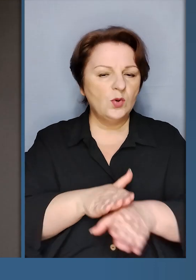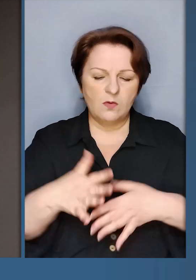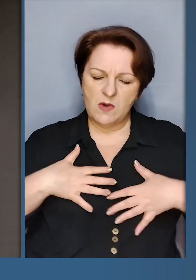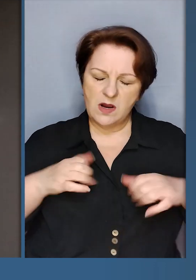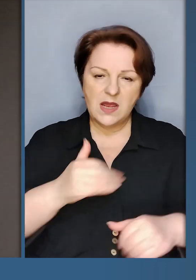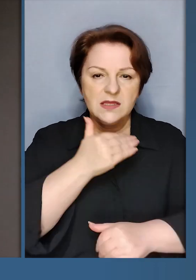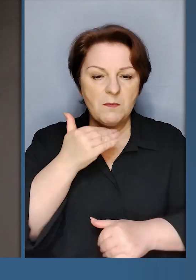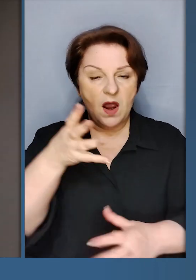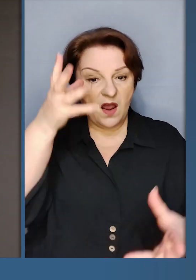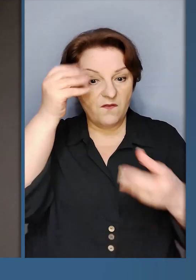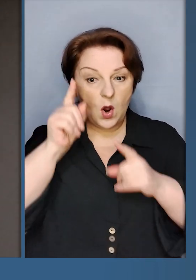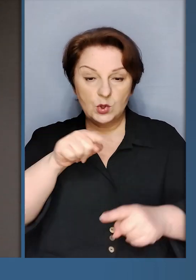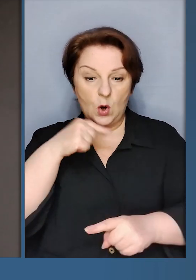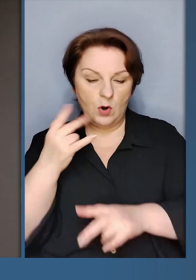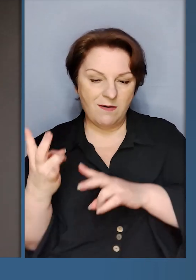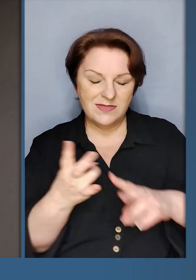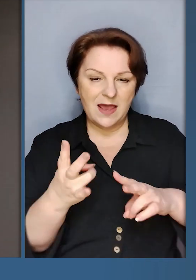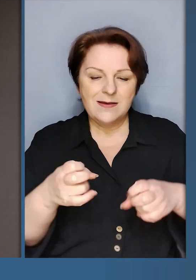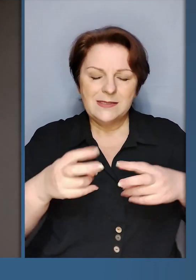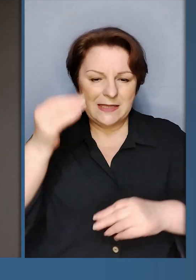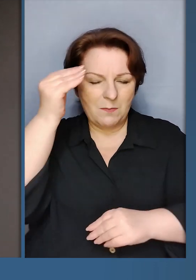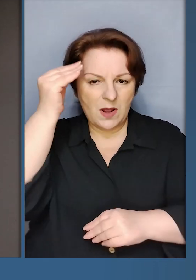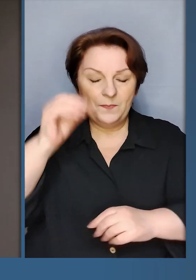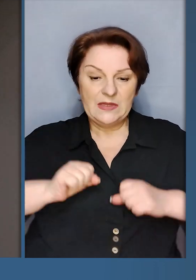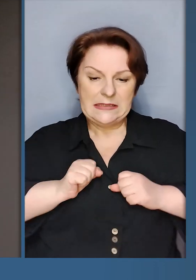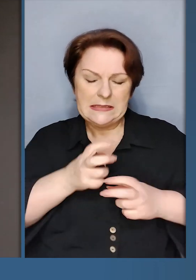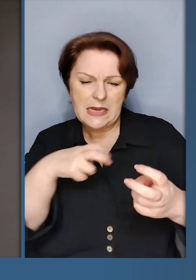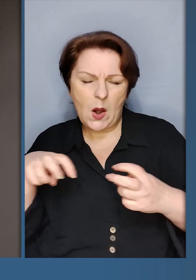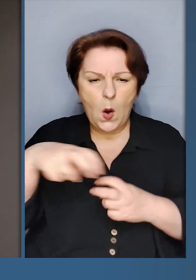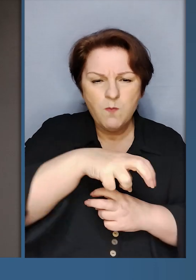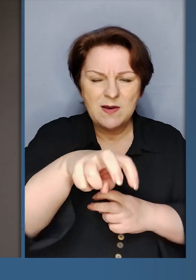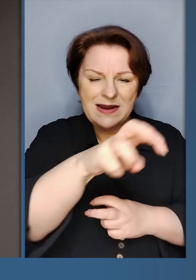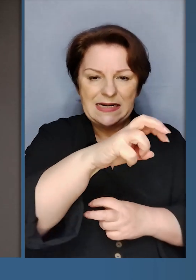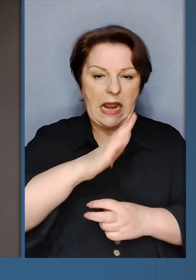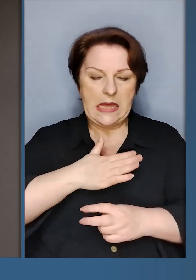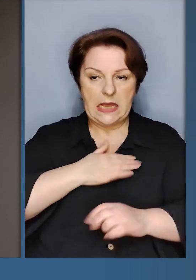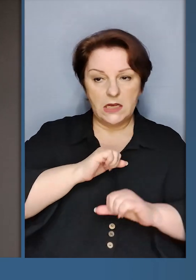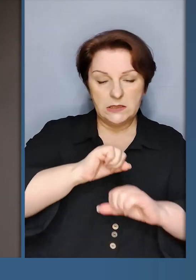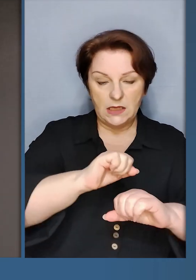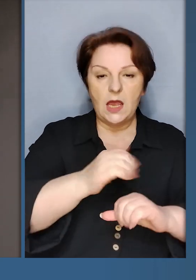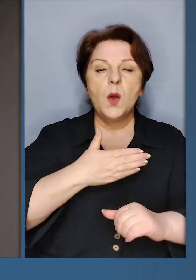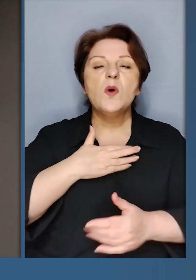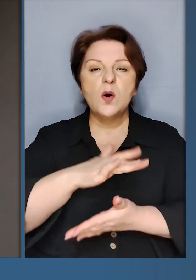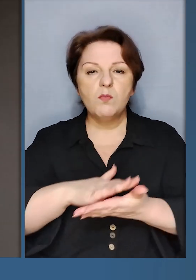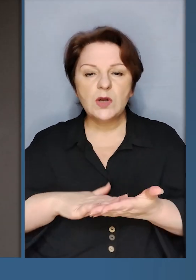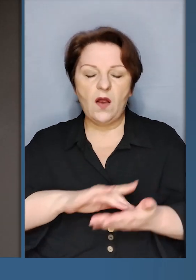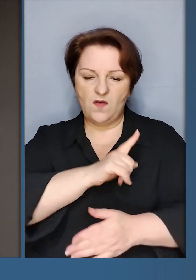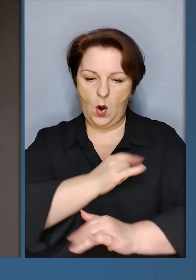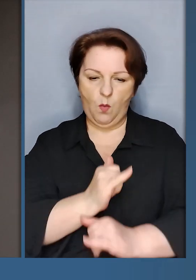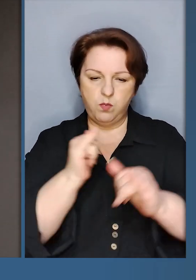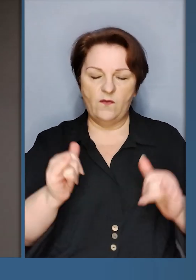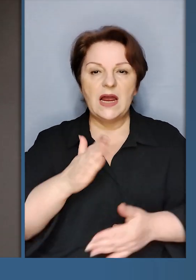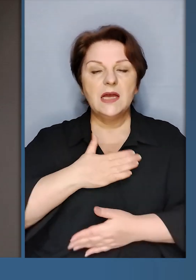сьогодні зробили багато. Враховуючи, що російські терористи спеціально старалися обійти в наш захист. Ми